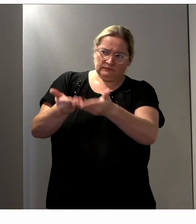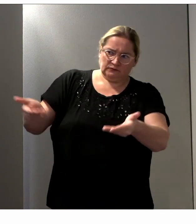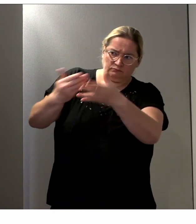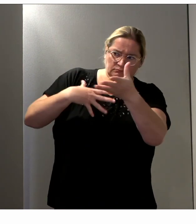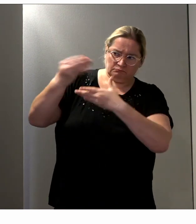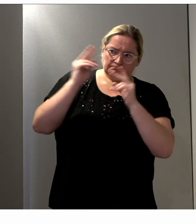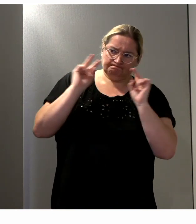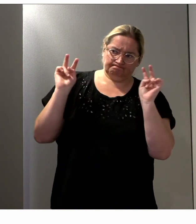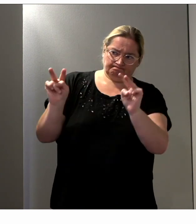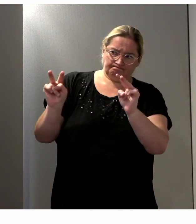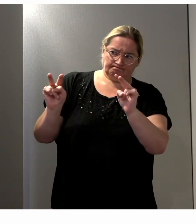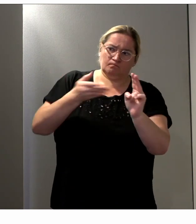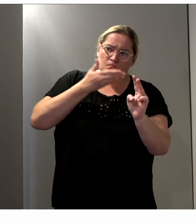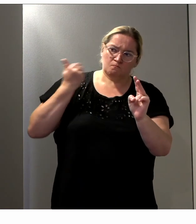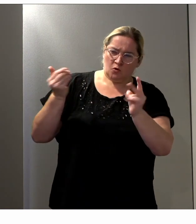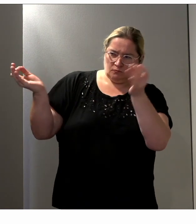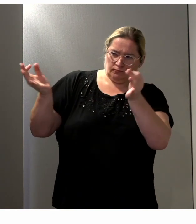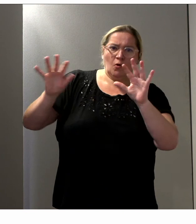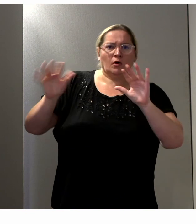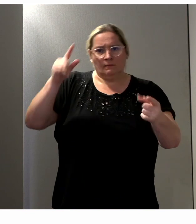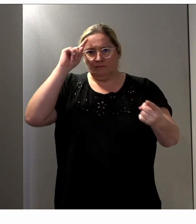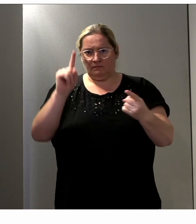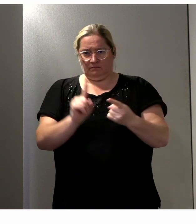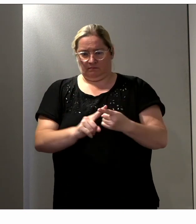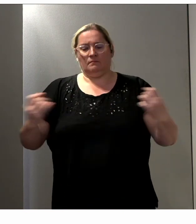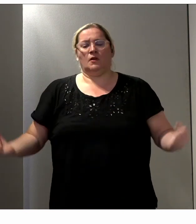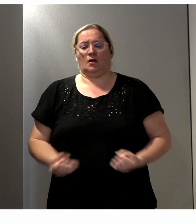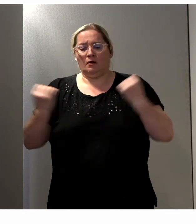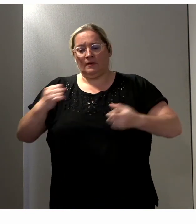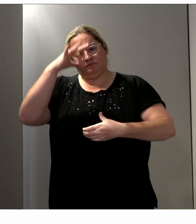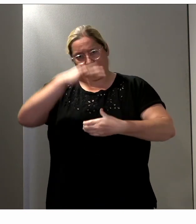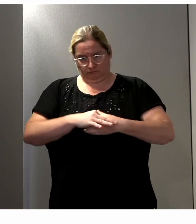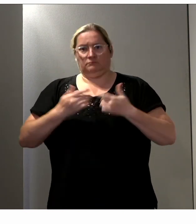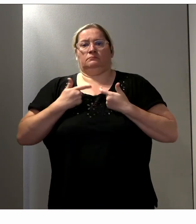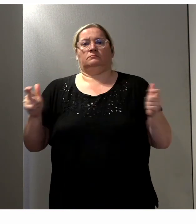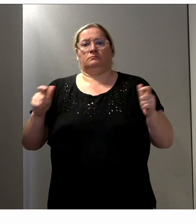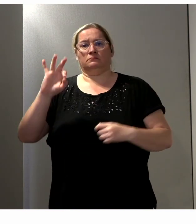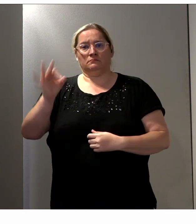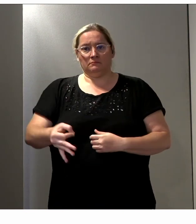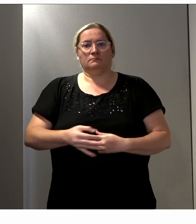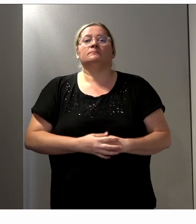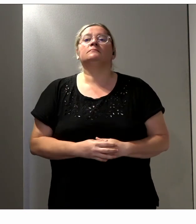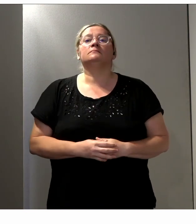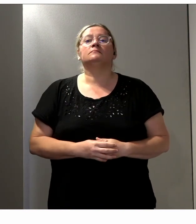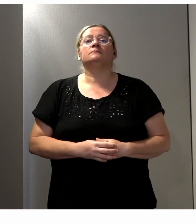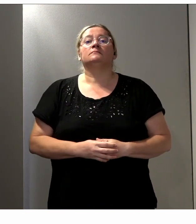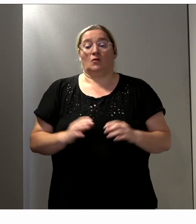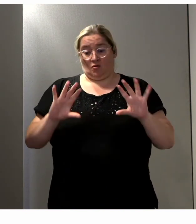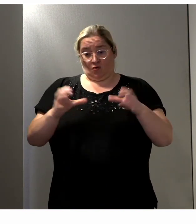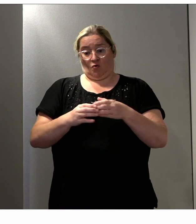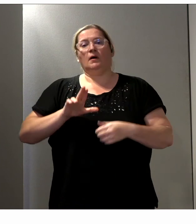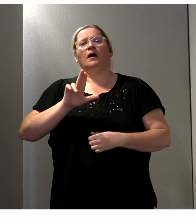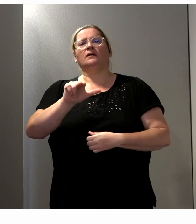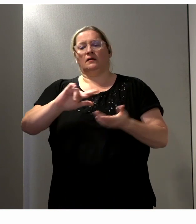de l'accessibilité des campagnes. Donc, ce groupe va se réunir le 30